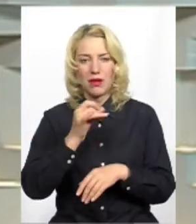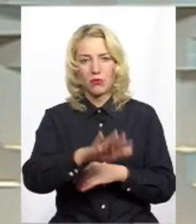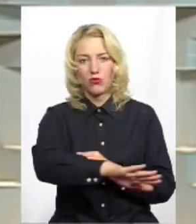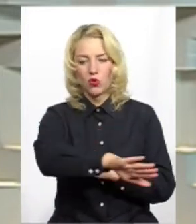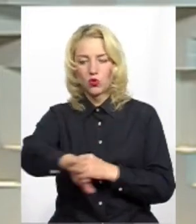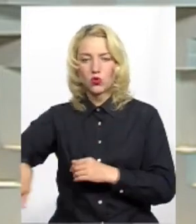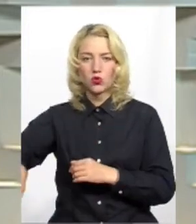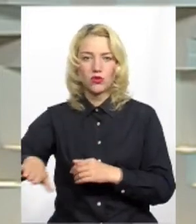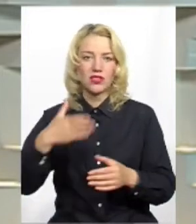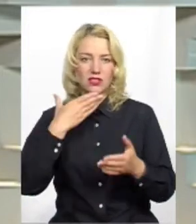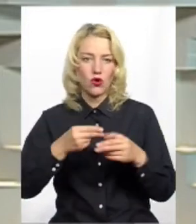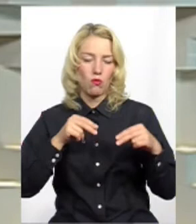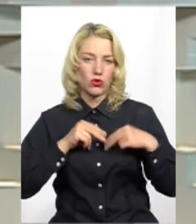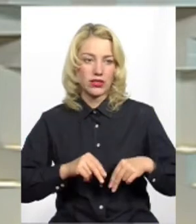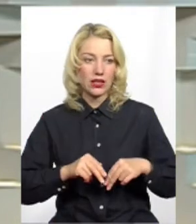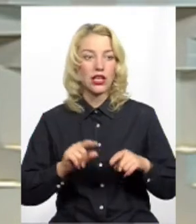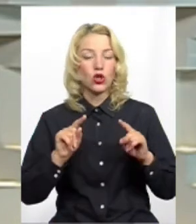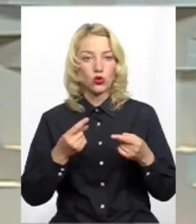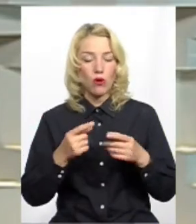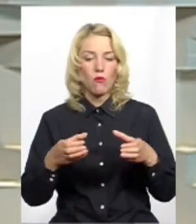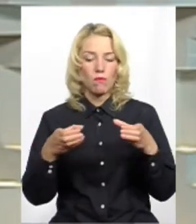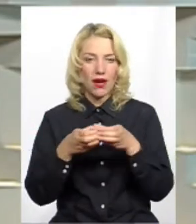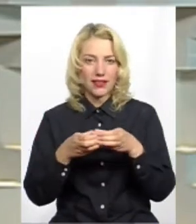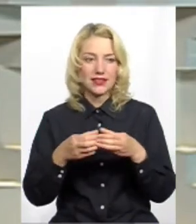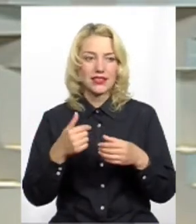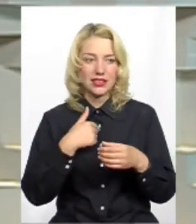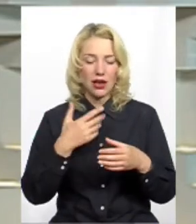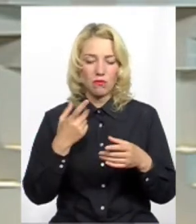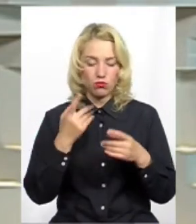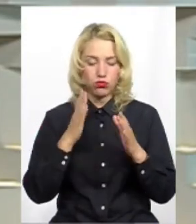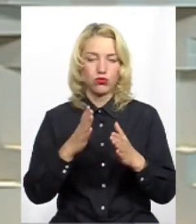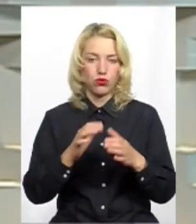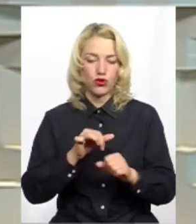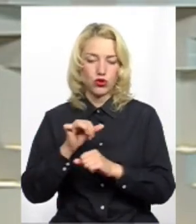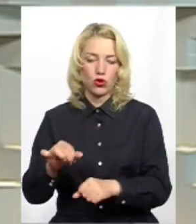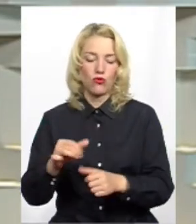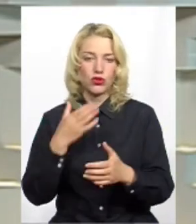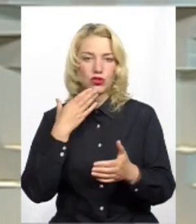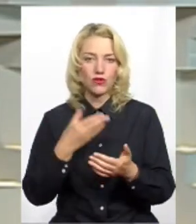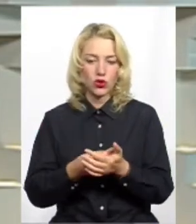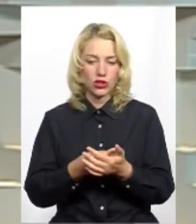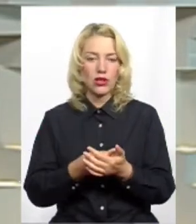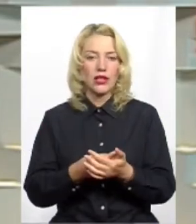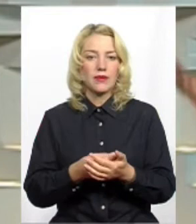свої посади мирним шляхом. Тому в партії я буду цю позицію відстоювати і вона зовсім не протирічить загальній позиції